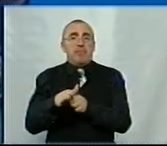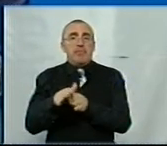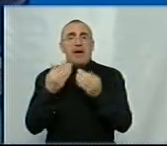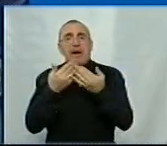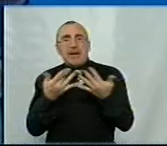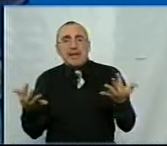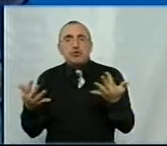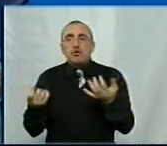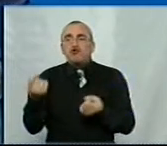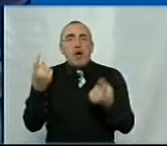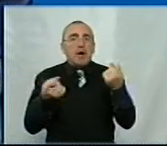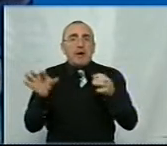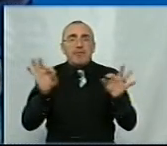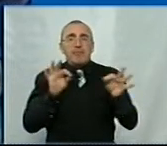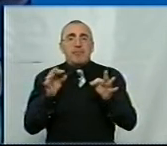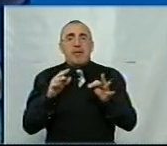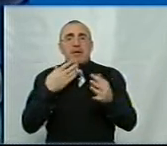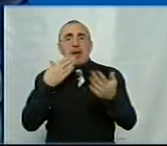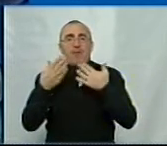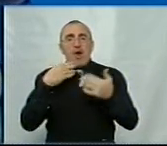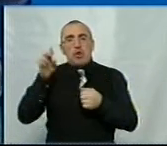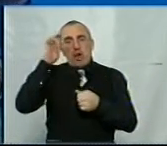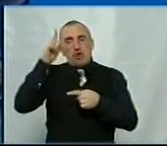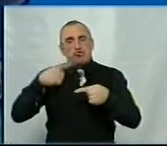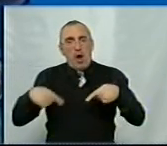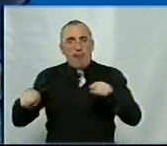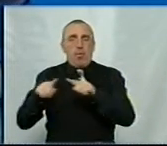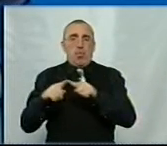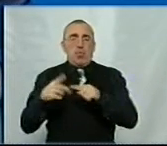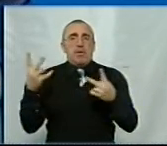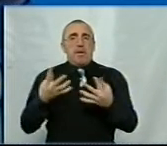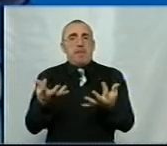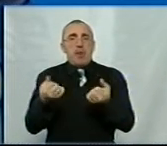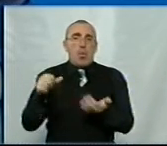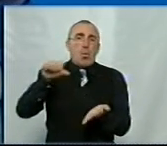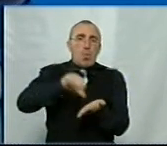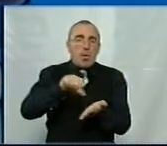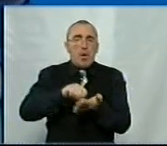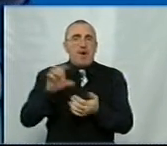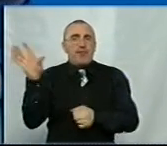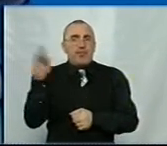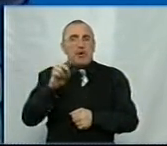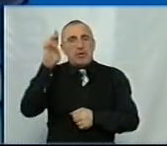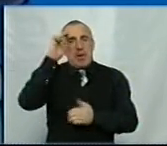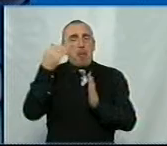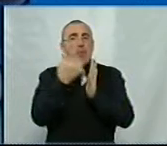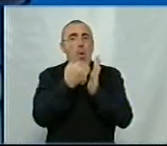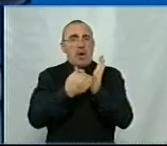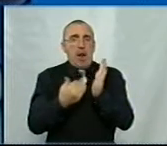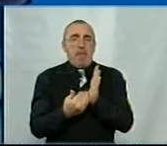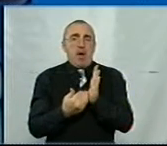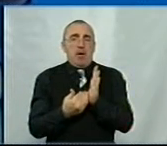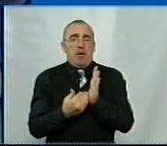різних-різних джерел. Треба вести діалог з державою, треба приймати участь в всіх державних програмах, і